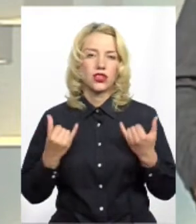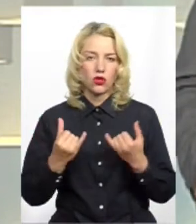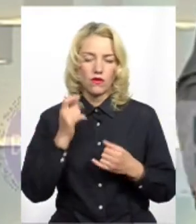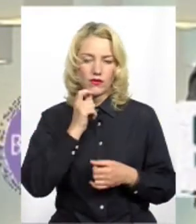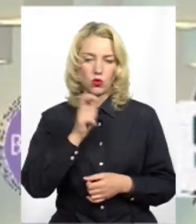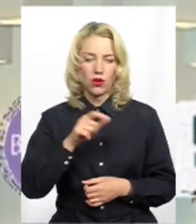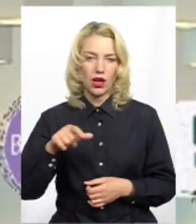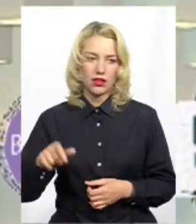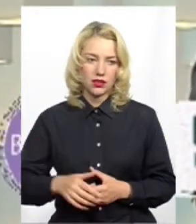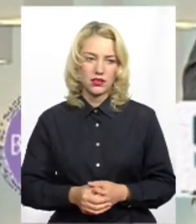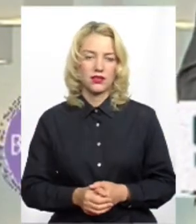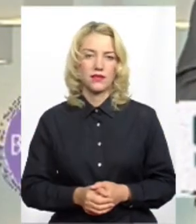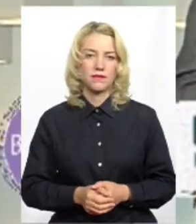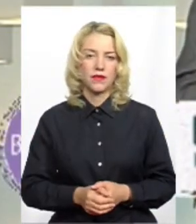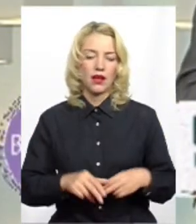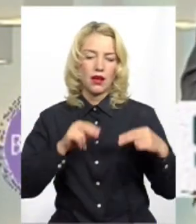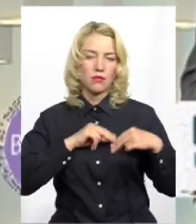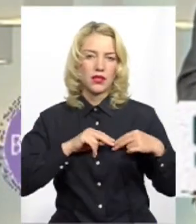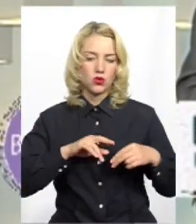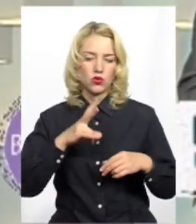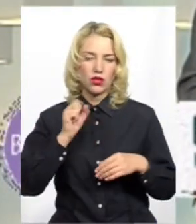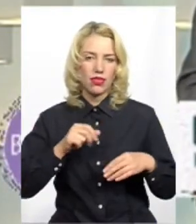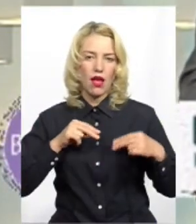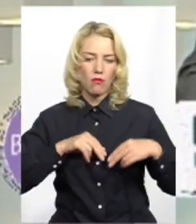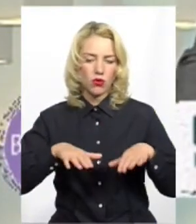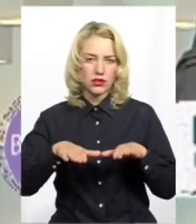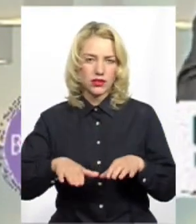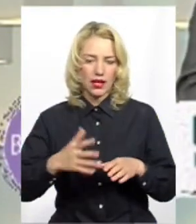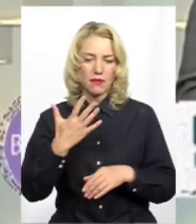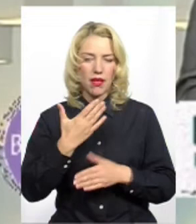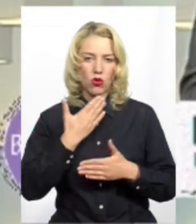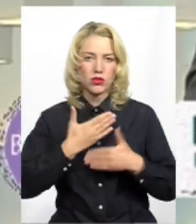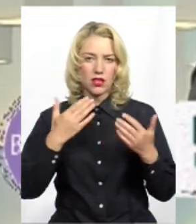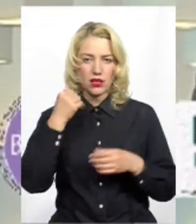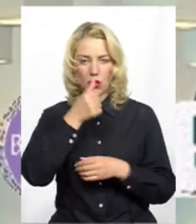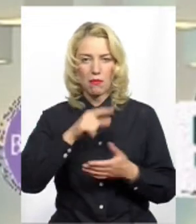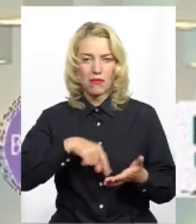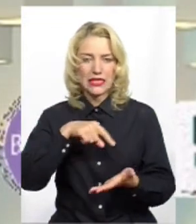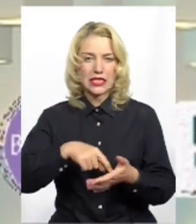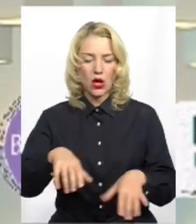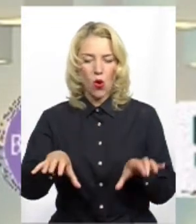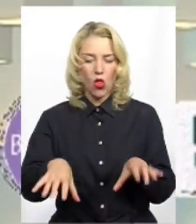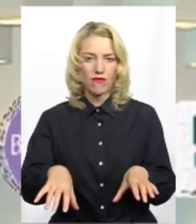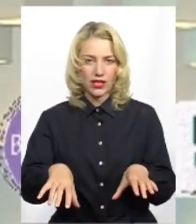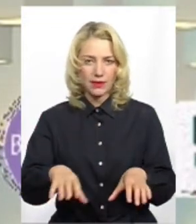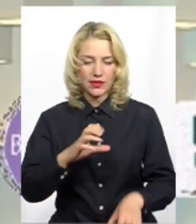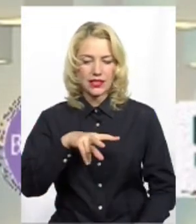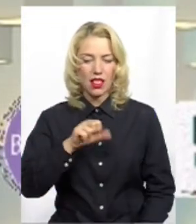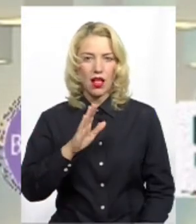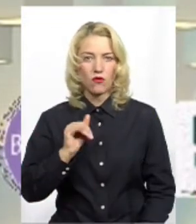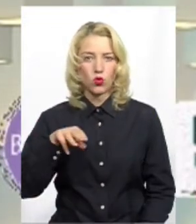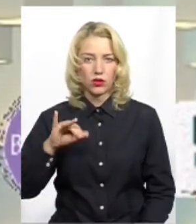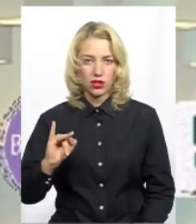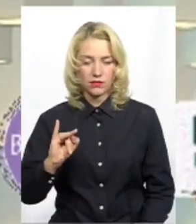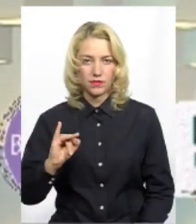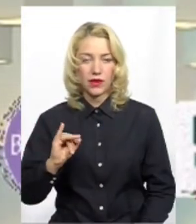українці, працюючи на посаді 5 років останніх міським головою, голови Славути,